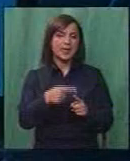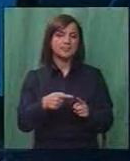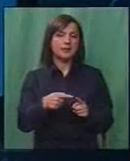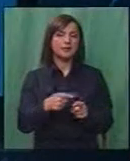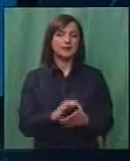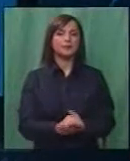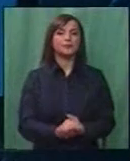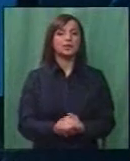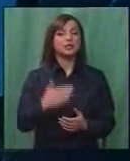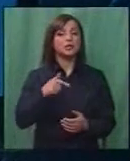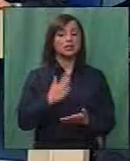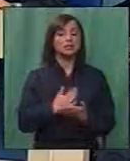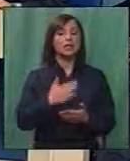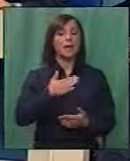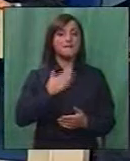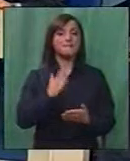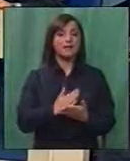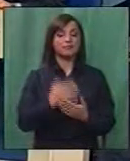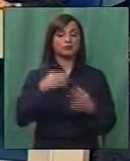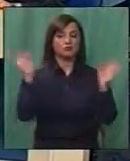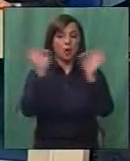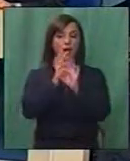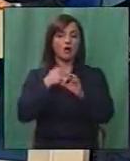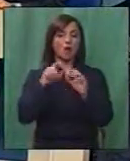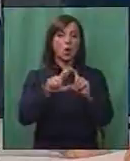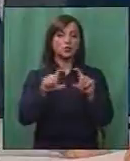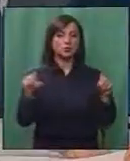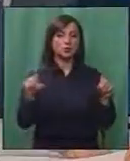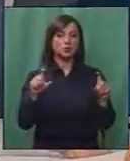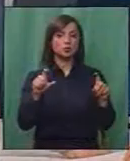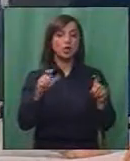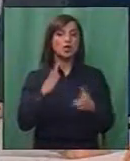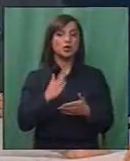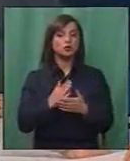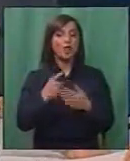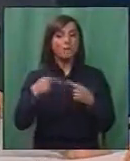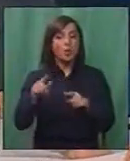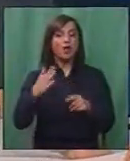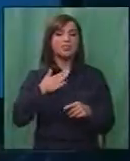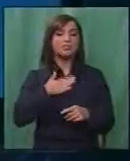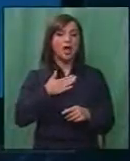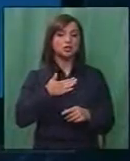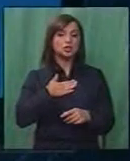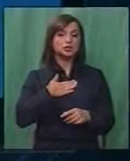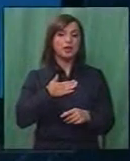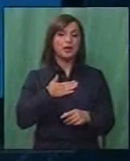Ние бевме фрапирани како институција за тоа што и покрај нашите